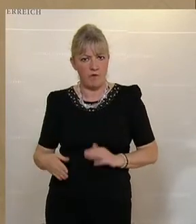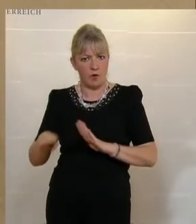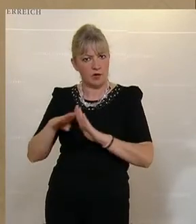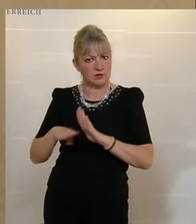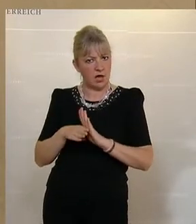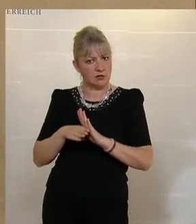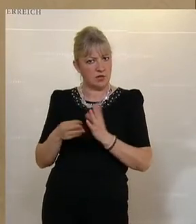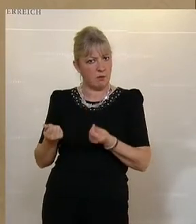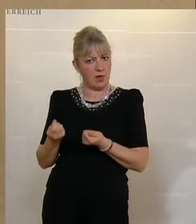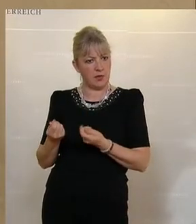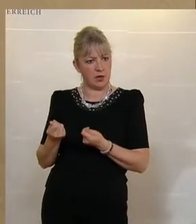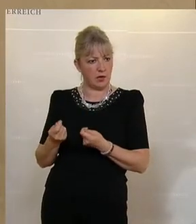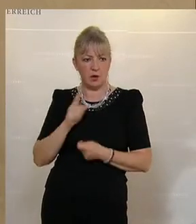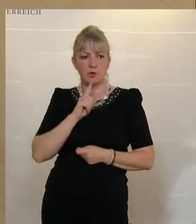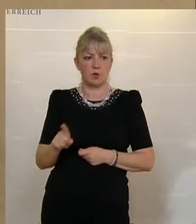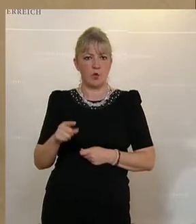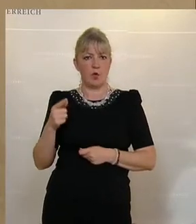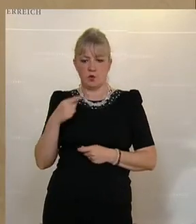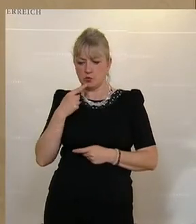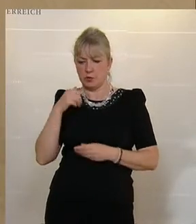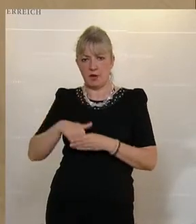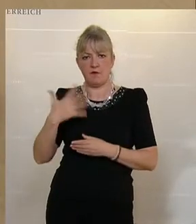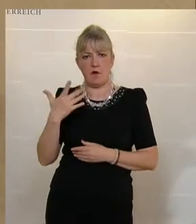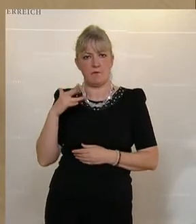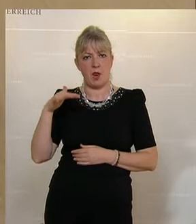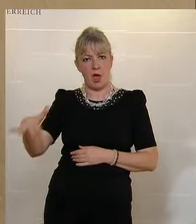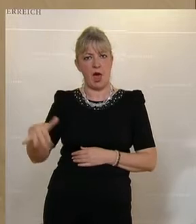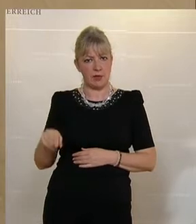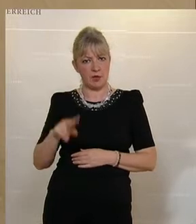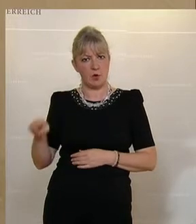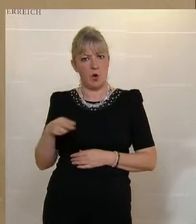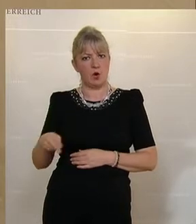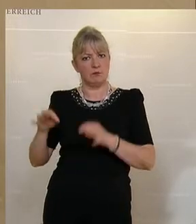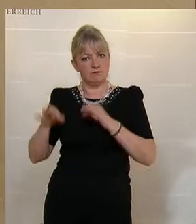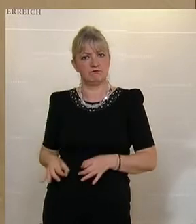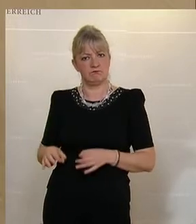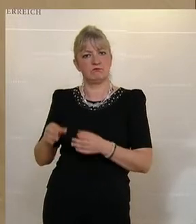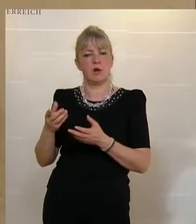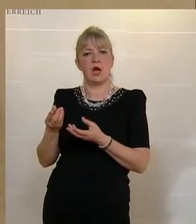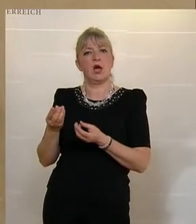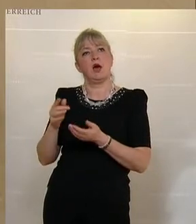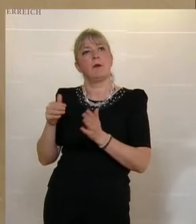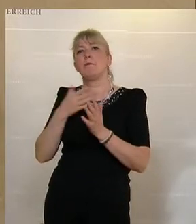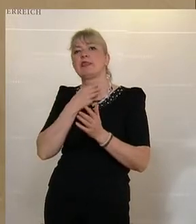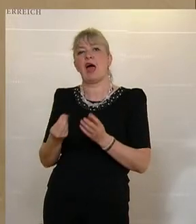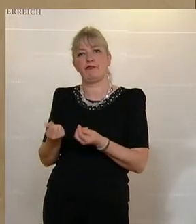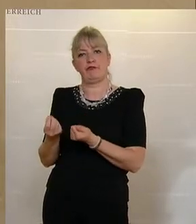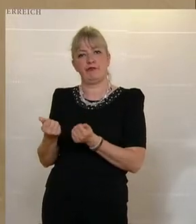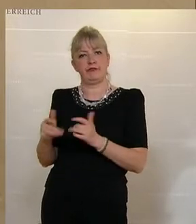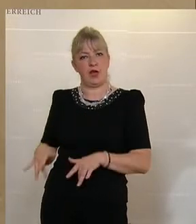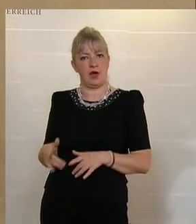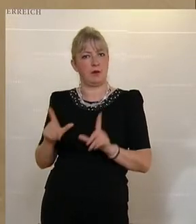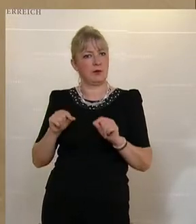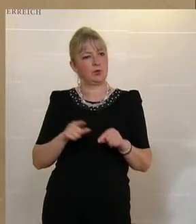Gesetzesmaterialien nur von 5 Milliarden Euro effektiven Liquiditätsbedarf sprechen. Das heißt,